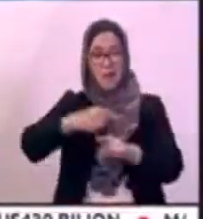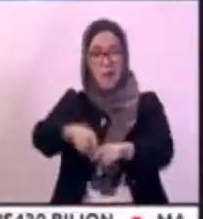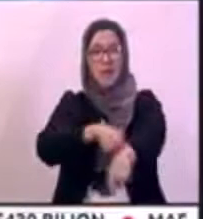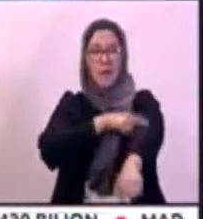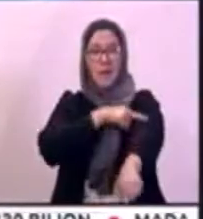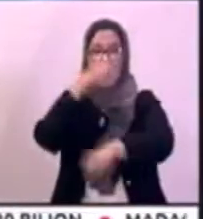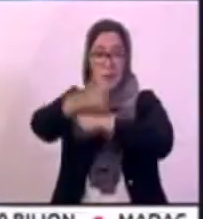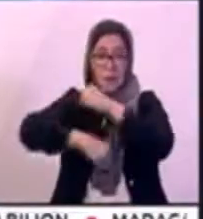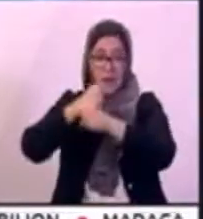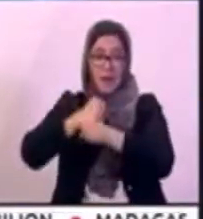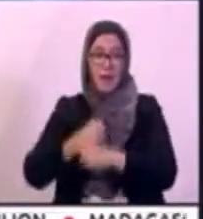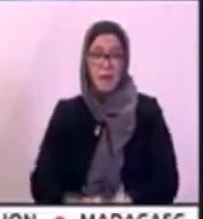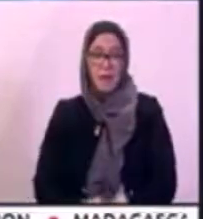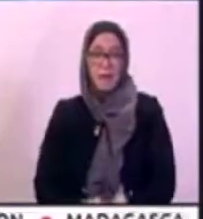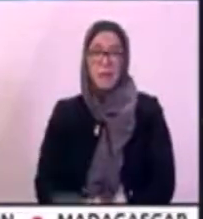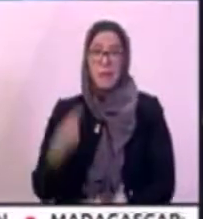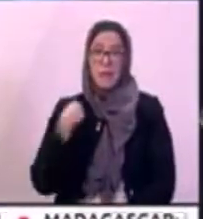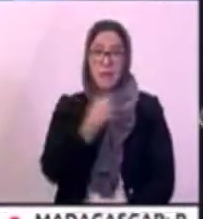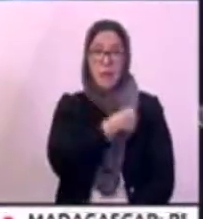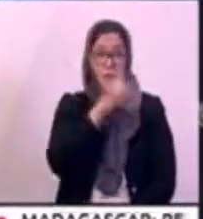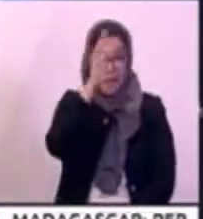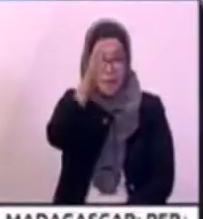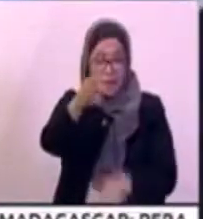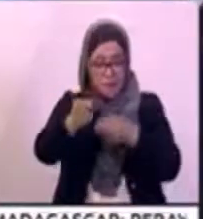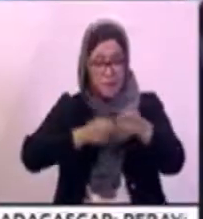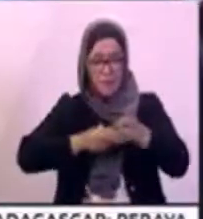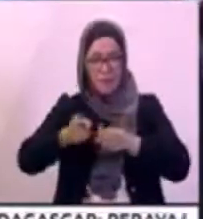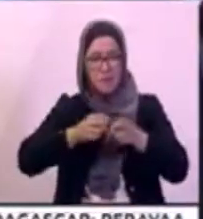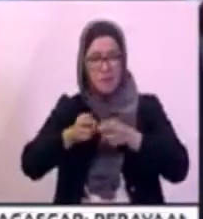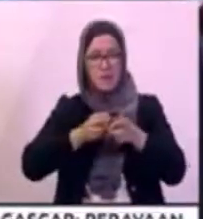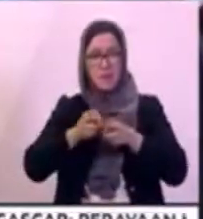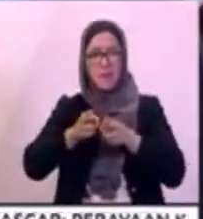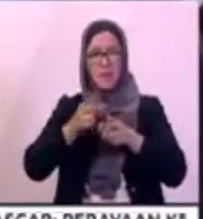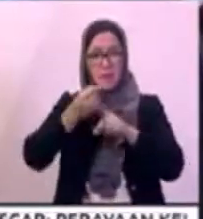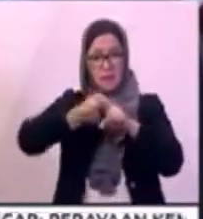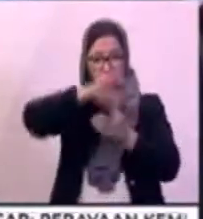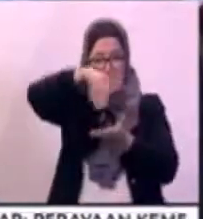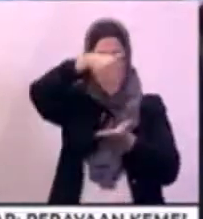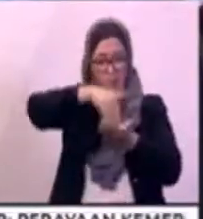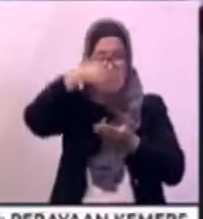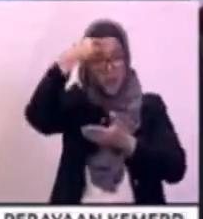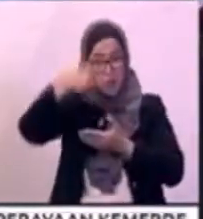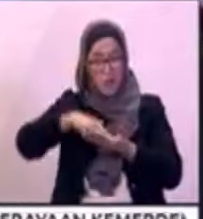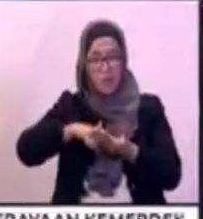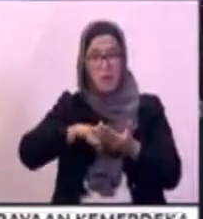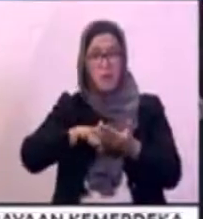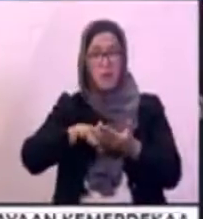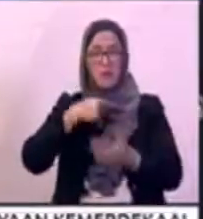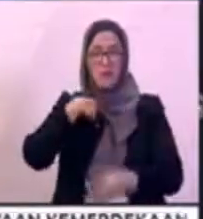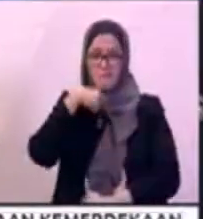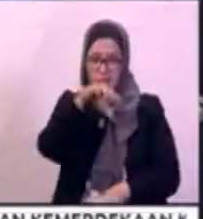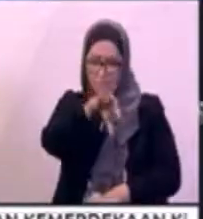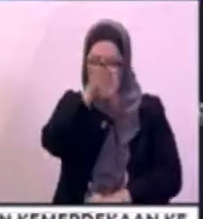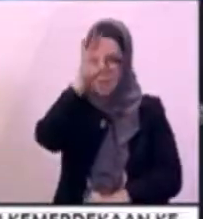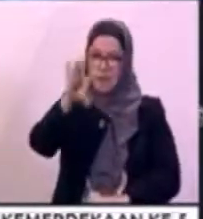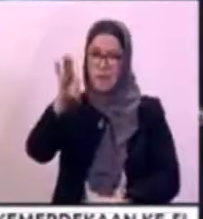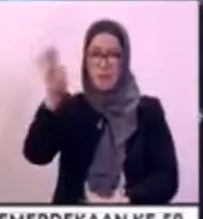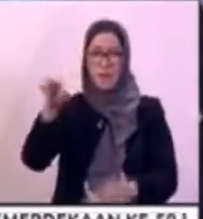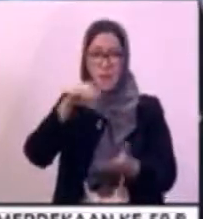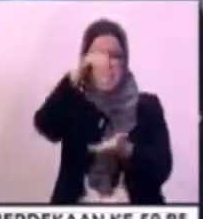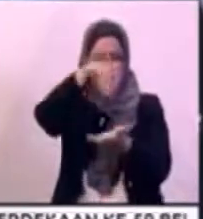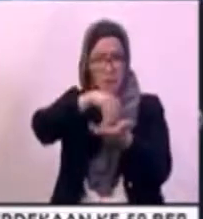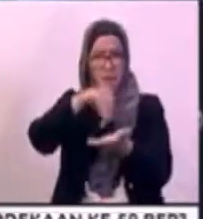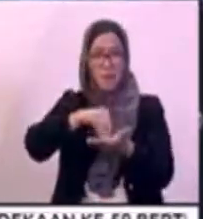Kita akan usaha daripada pusat untuk kenal pasti kawasan-kawasan yang boleh